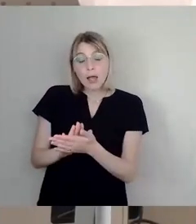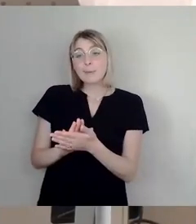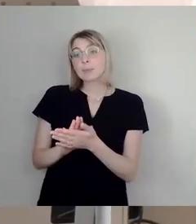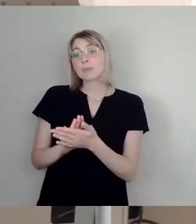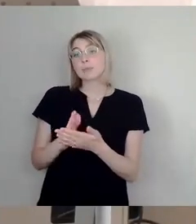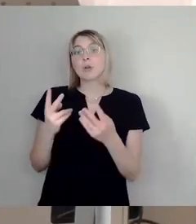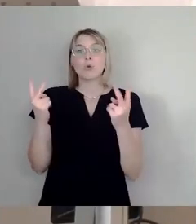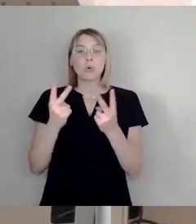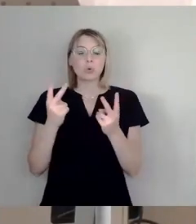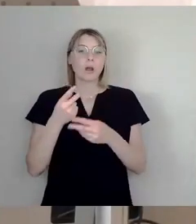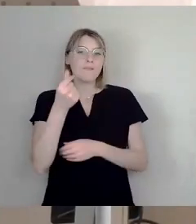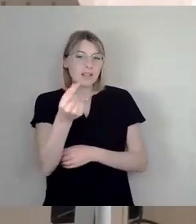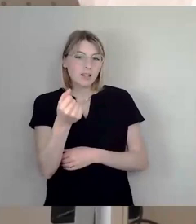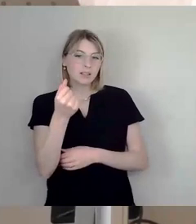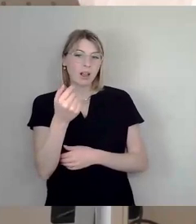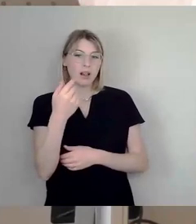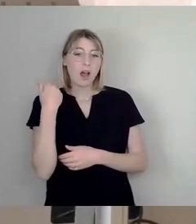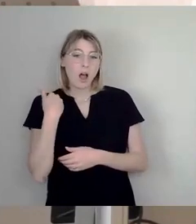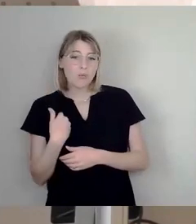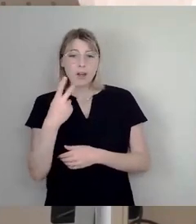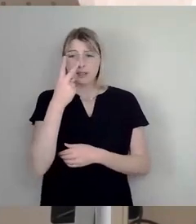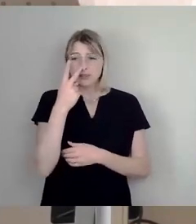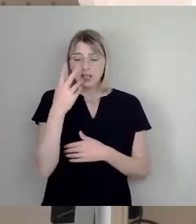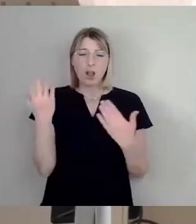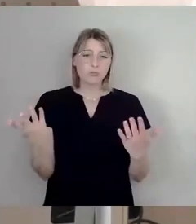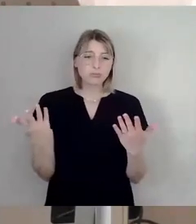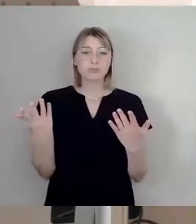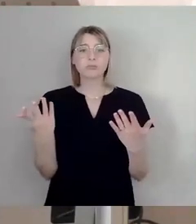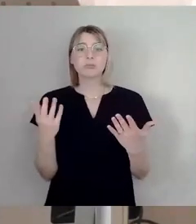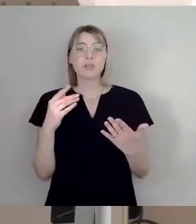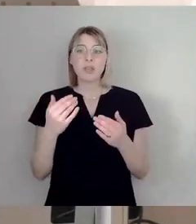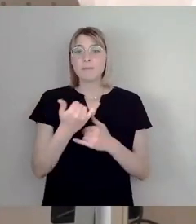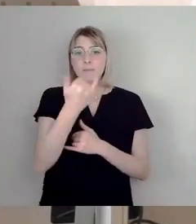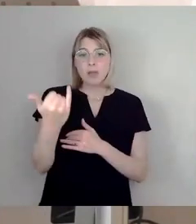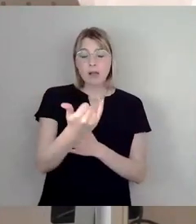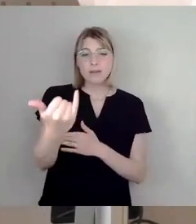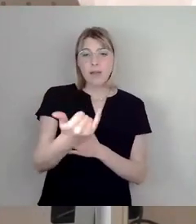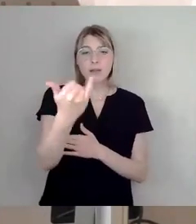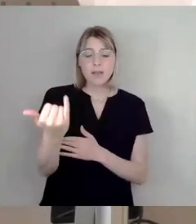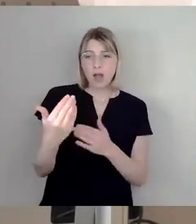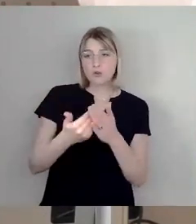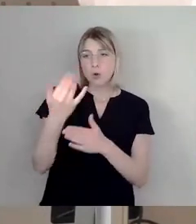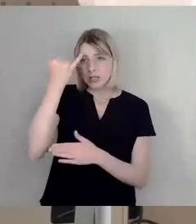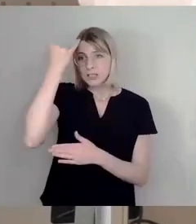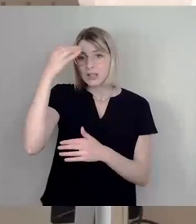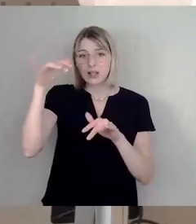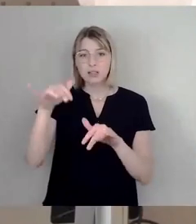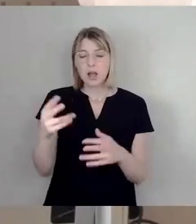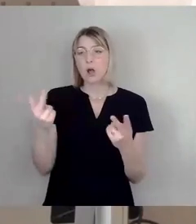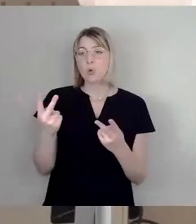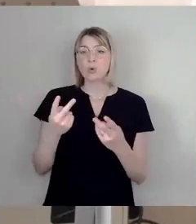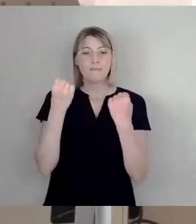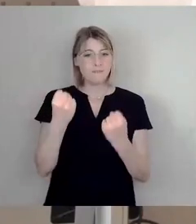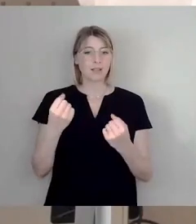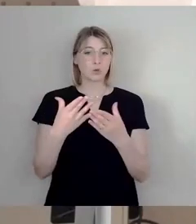finanziell ein Aufwand, man es so macht, dass man eben jetzt pro Jahr da was Neues sich einfallen lässt oder ob man zu einer Lösung kommt, die man dann auch